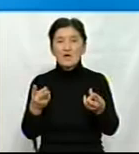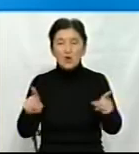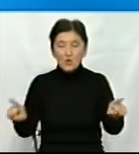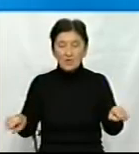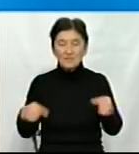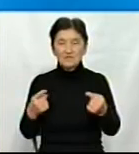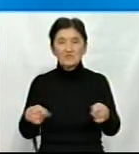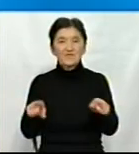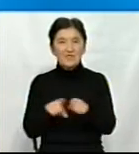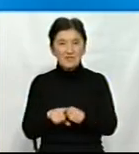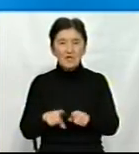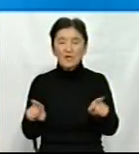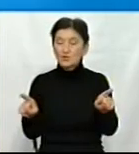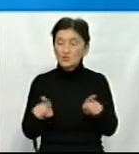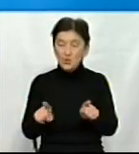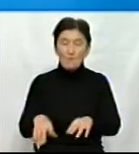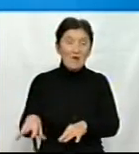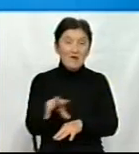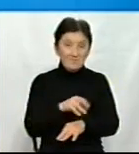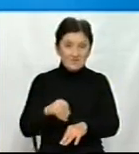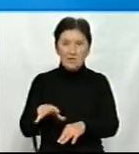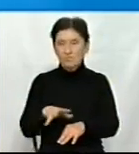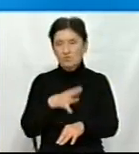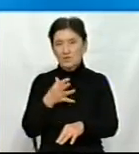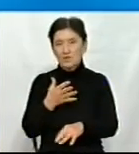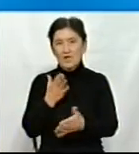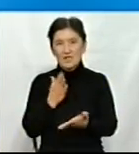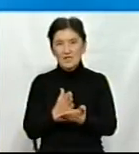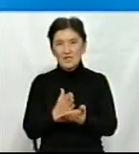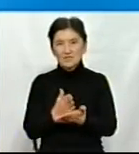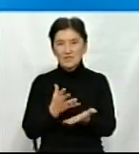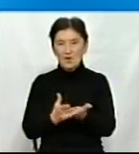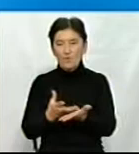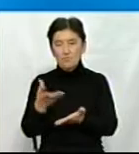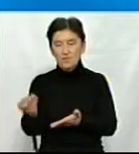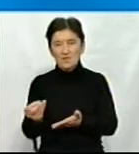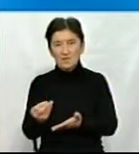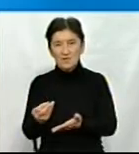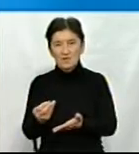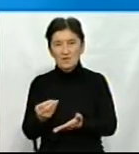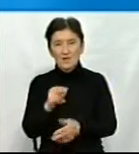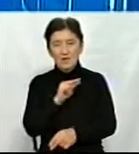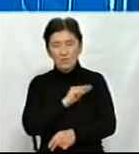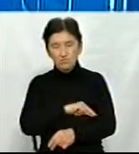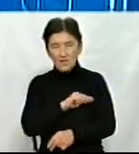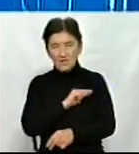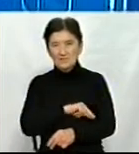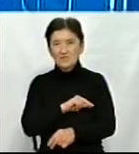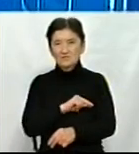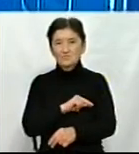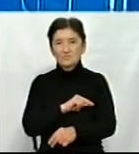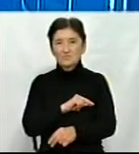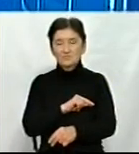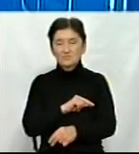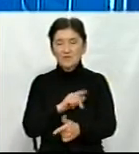так, щоб, так би мовити, все було оптимально. І оплата праці, і доходи були, оскільки прибуток – це вже різниця